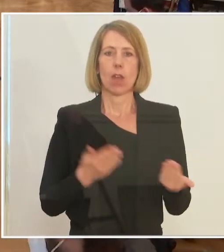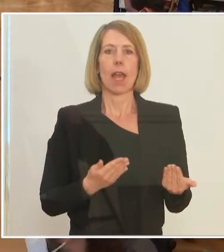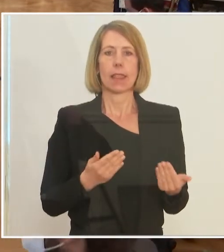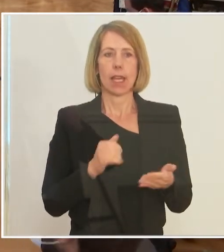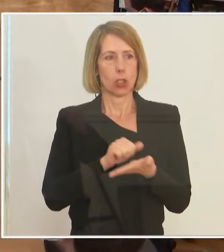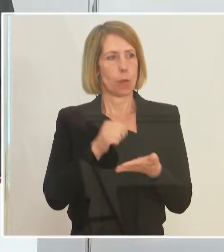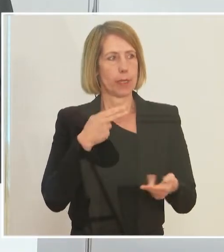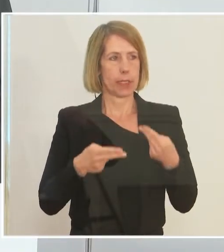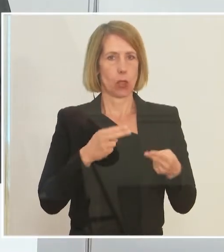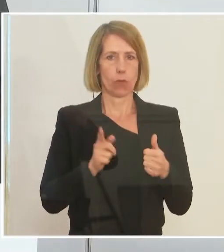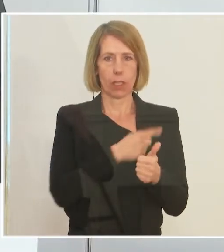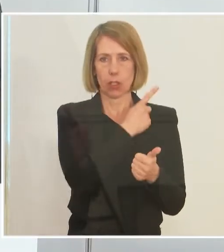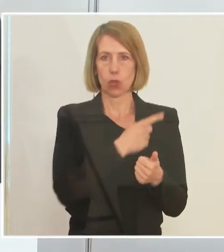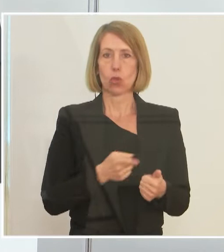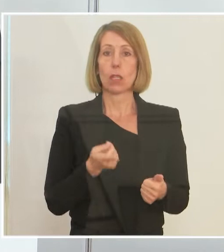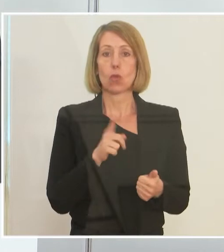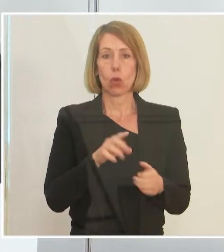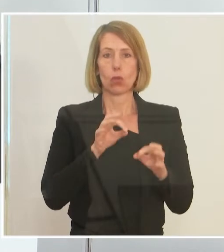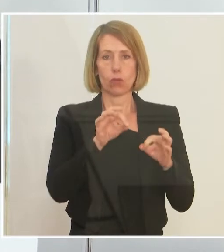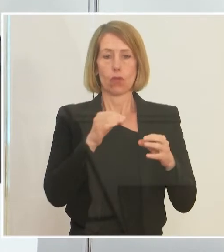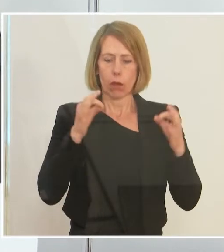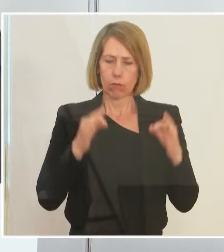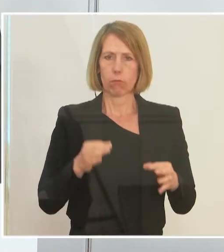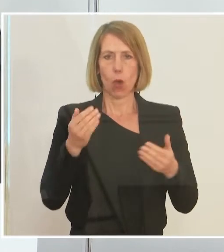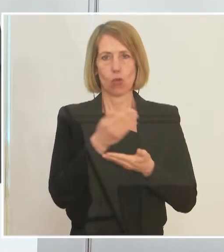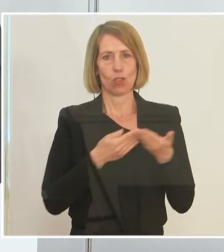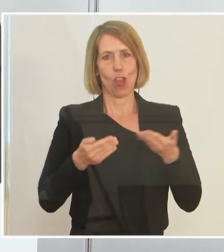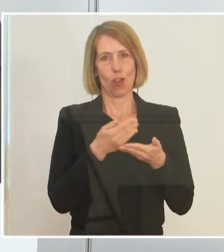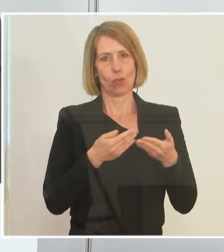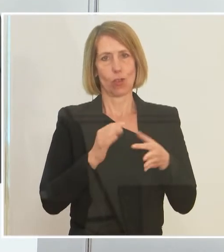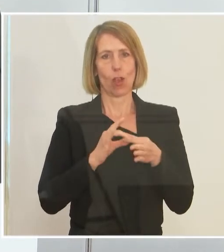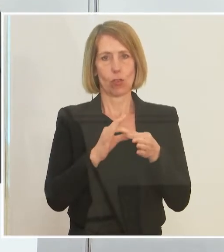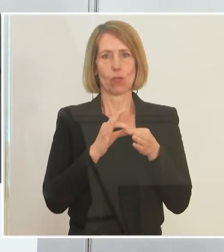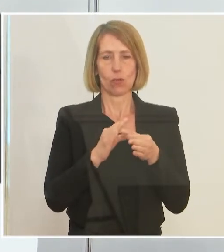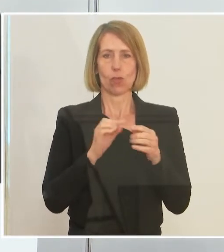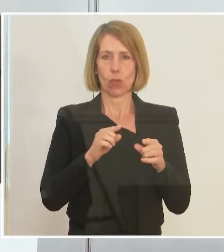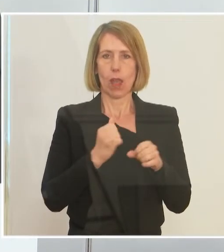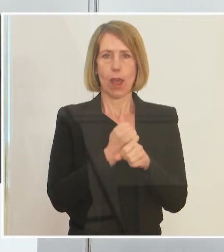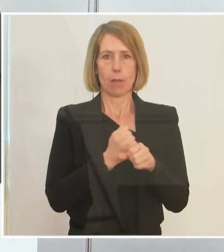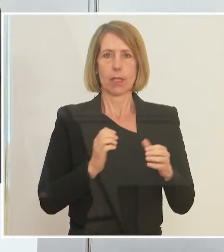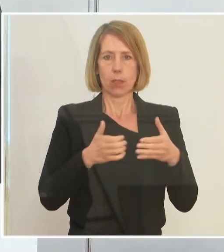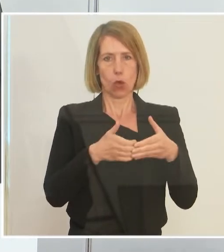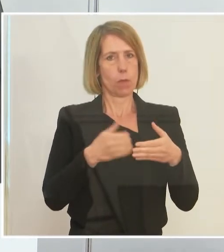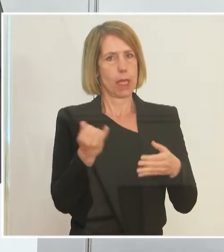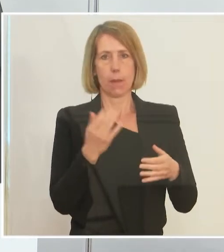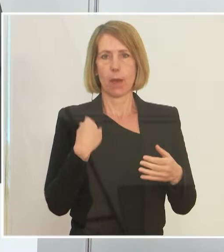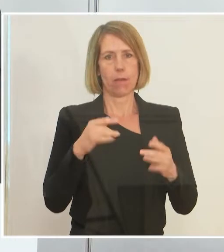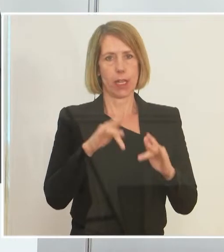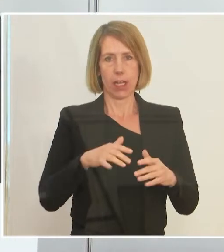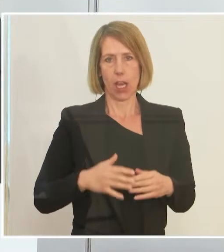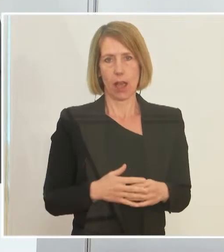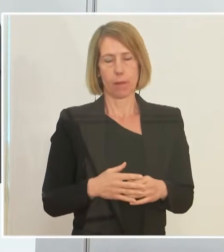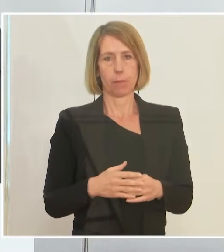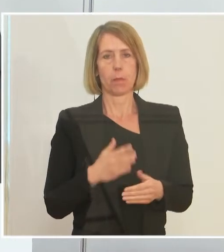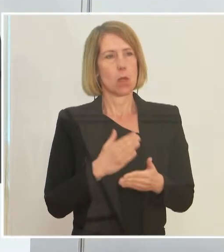aber darüber hinaus schon auch für den guten Austausch, wir im Rahmen des Standing Committees immer wieder haben. Es